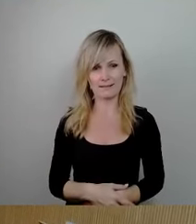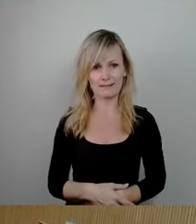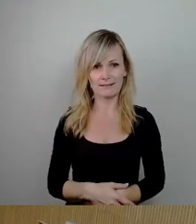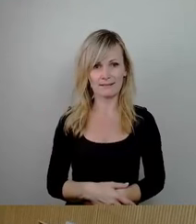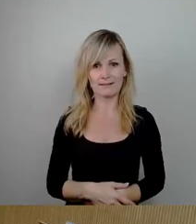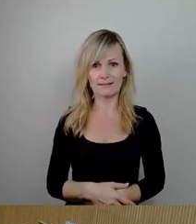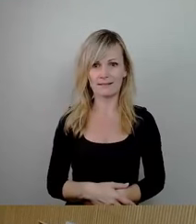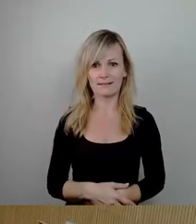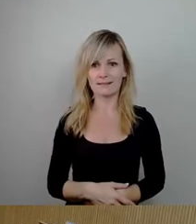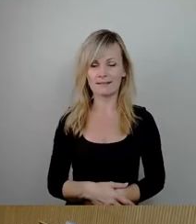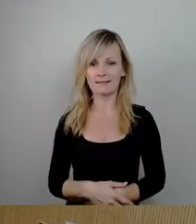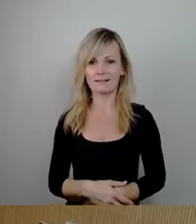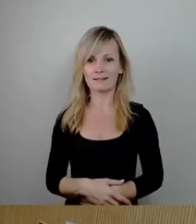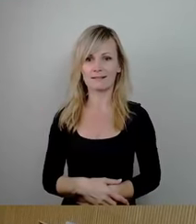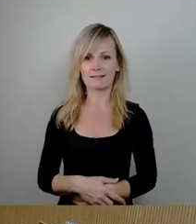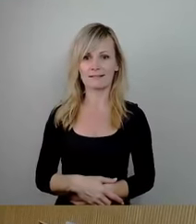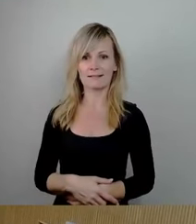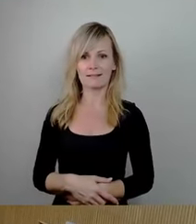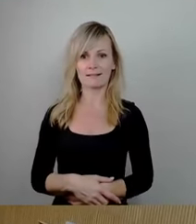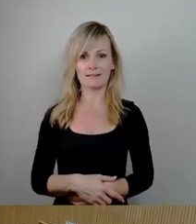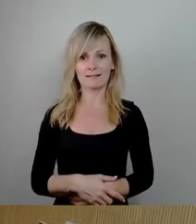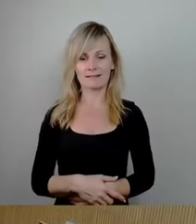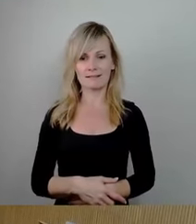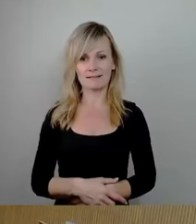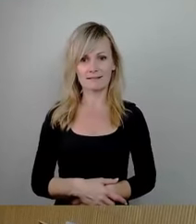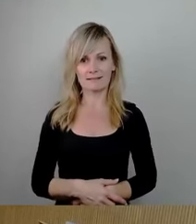Fröhlichkeit auf Ihre Einbringung.